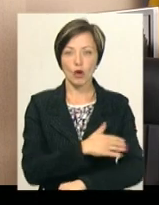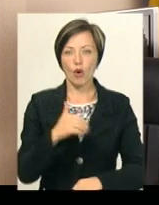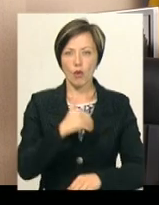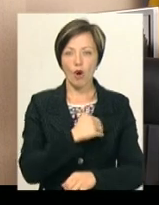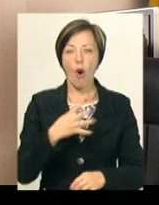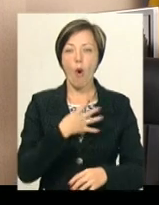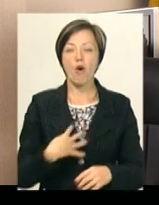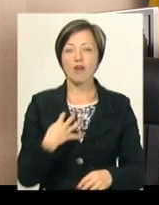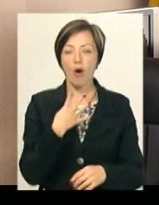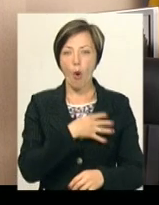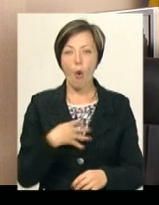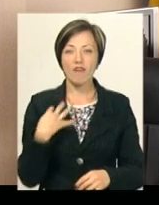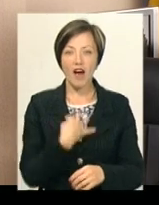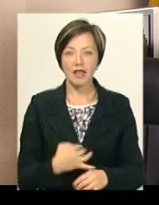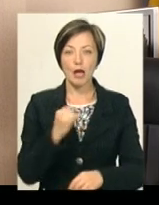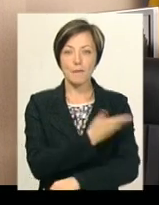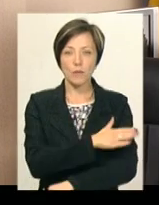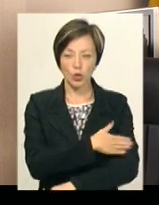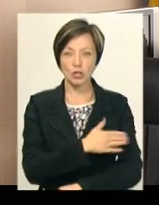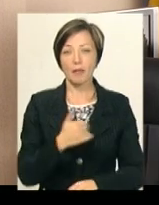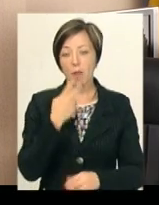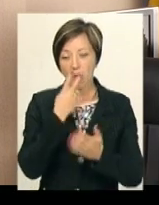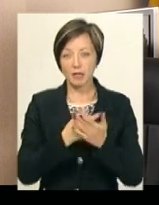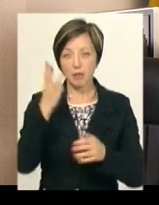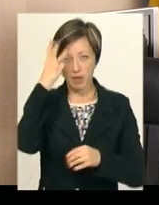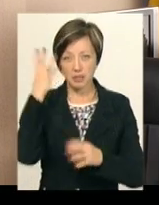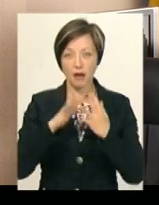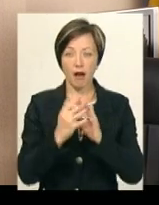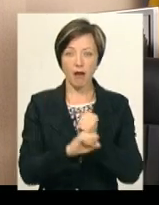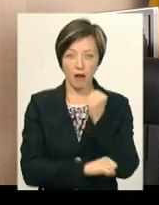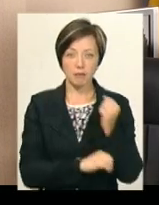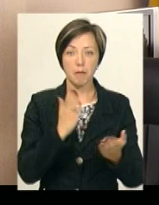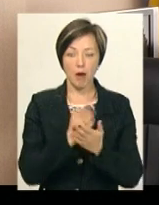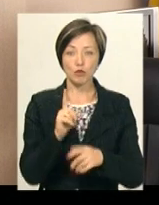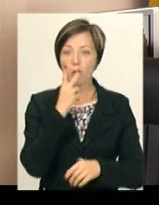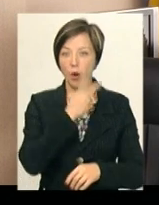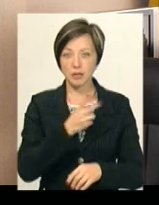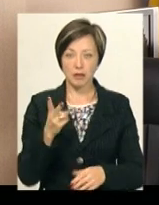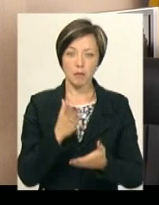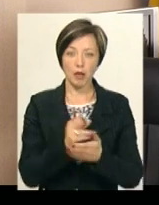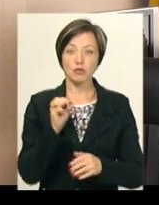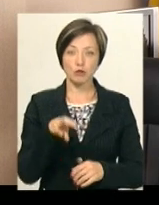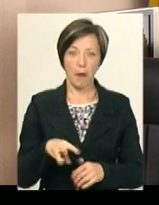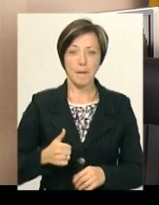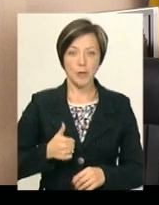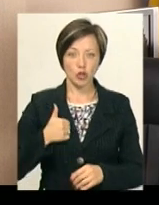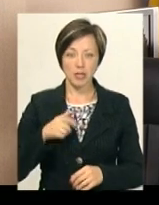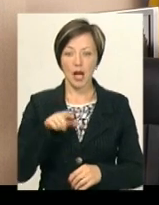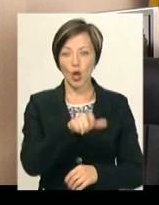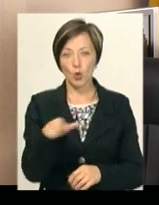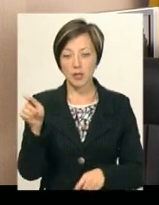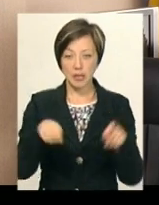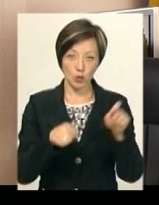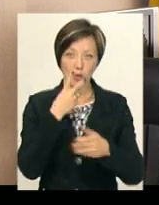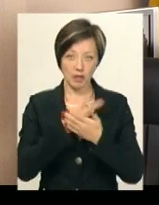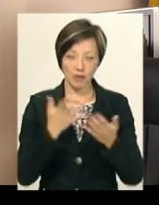Хмельниччина, так як Хмельниччина аграрна, ми маємо що показати, маємо чим пишатися. Хай люди їдуть,